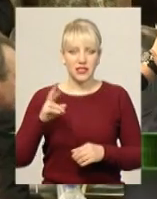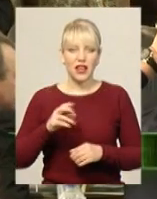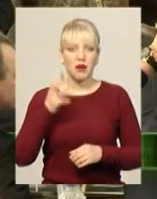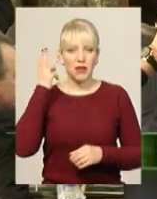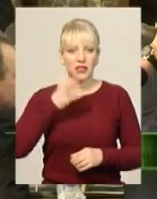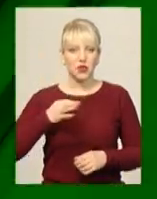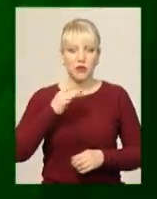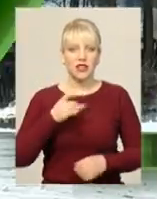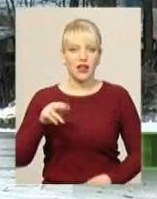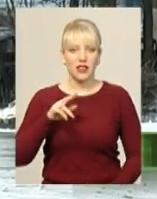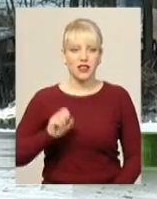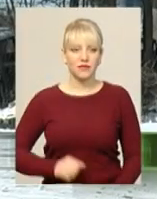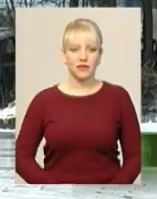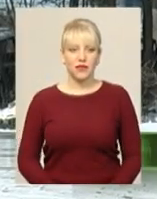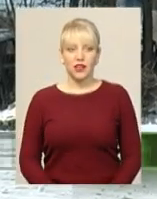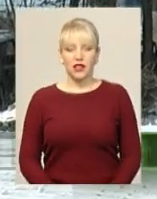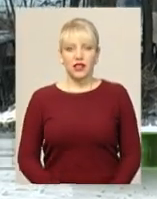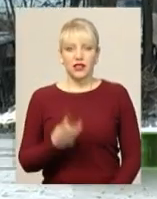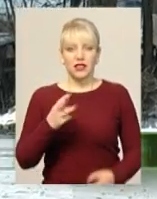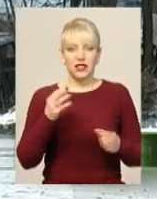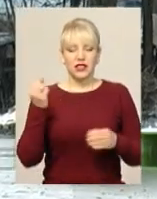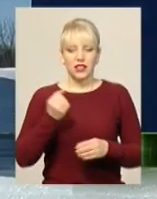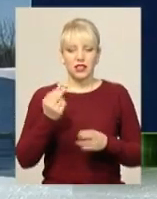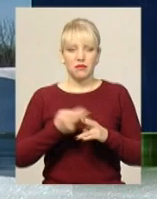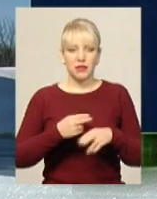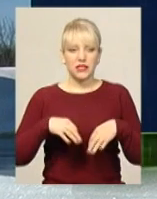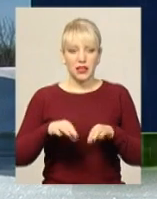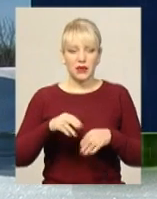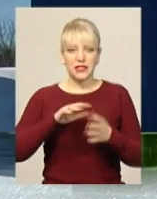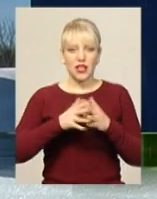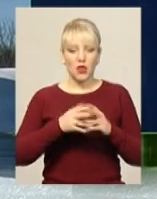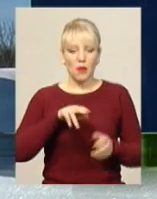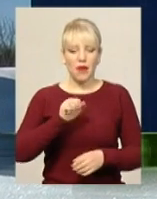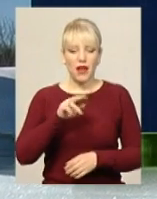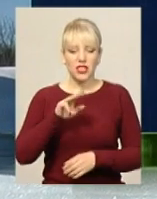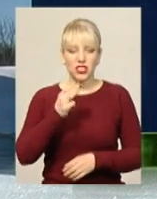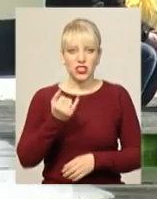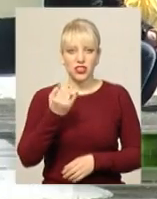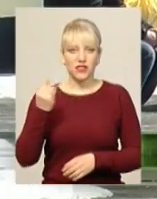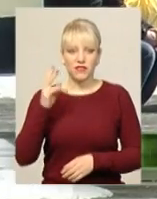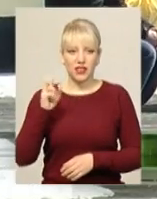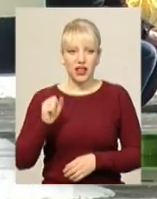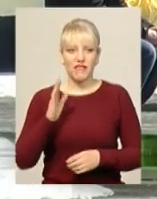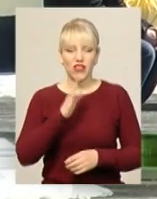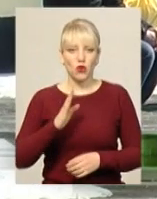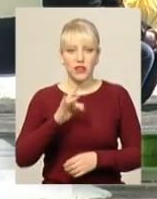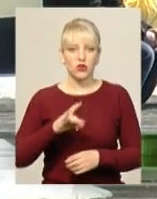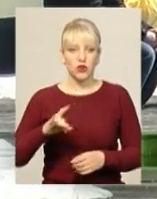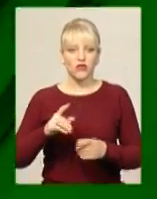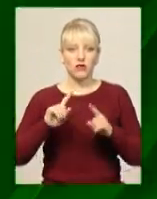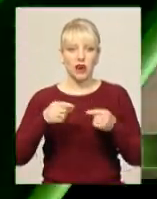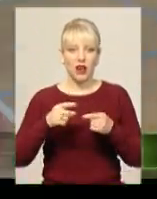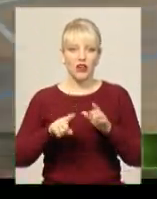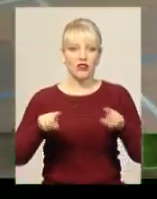обласної ради. Три тижні без транспорту жителі села Фащіївка Віньковецького району вимагають відновити автобусне сполучення.